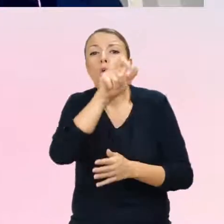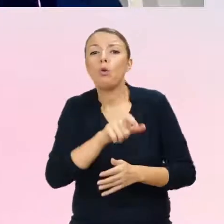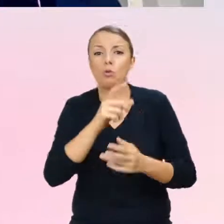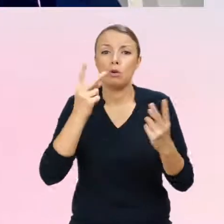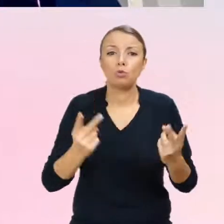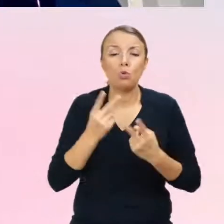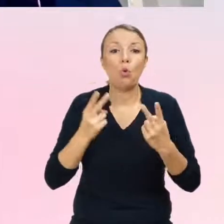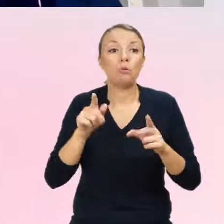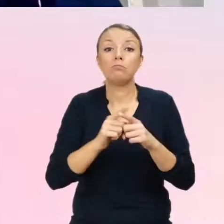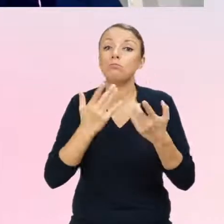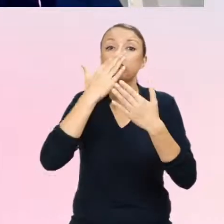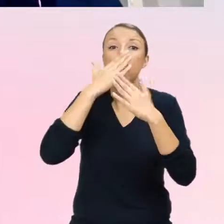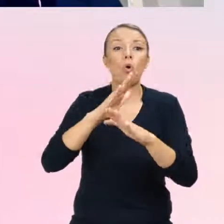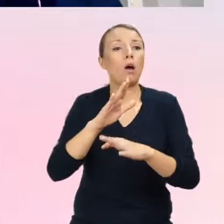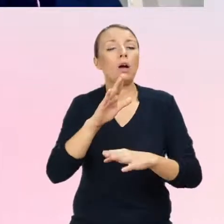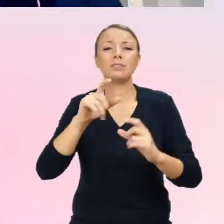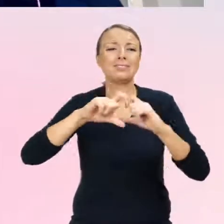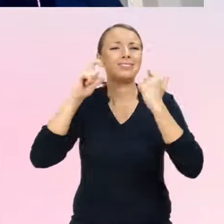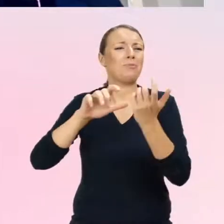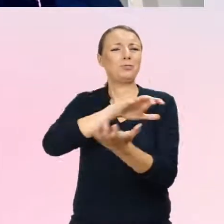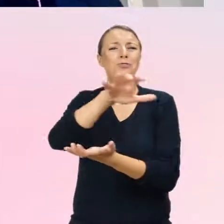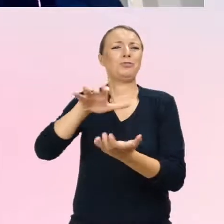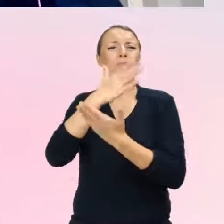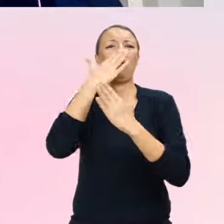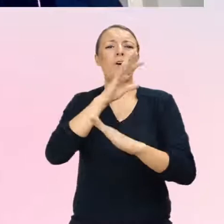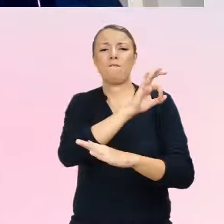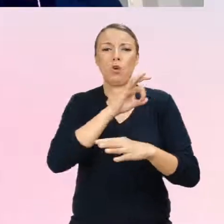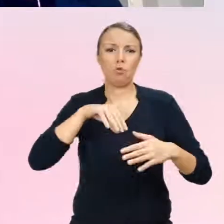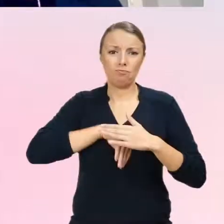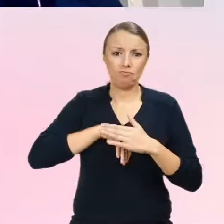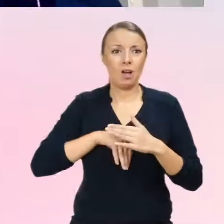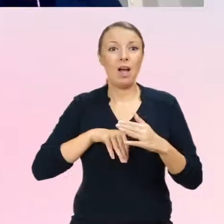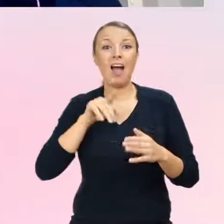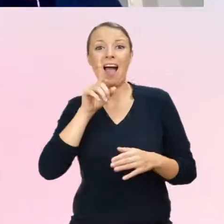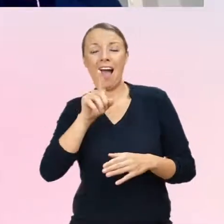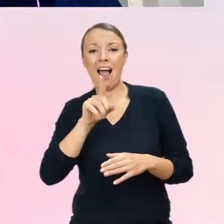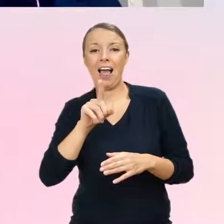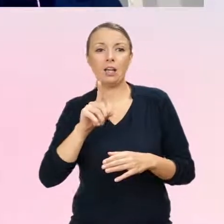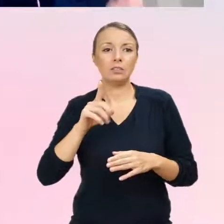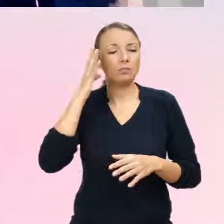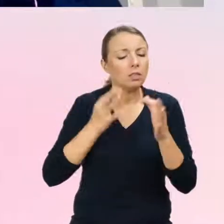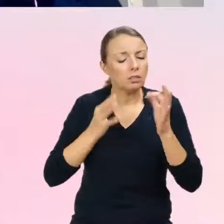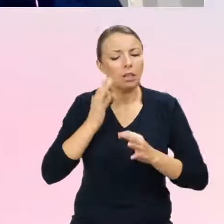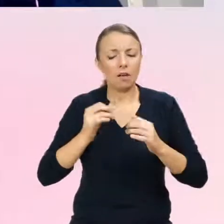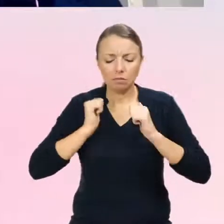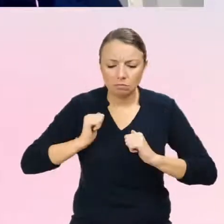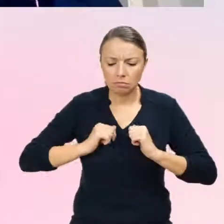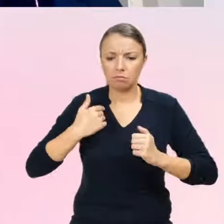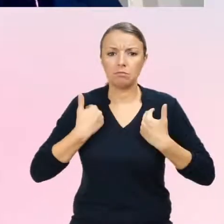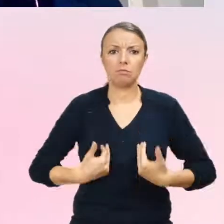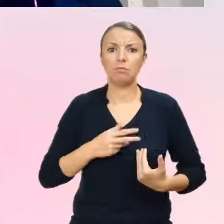prezentuje światu, ale poddaje wewnętrznej, subiektywnej eksploracji. Dla dziecka